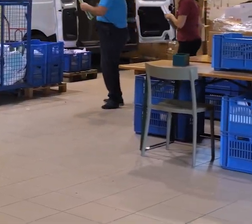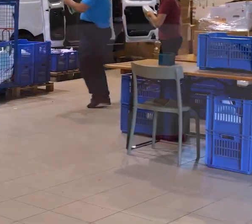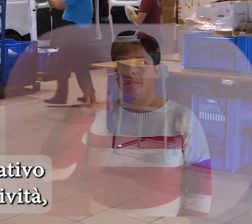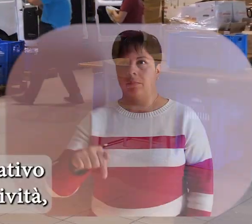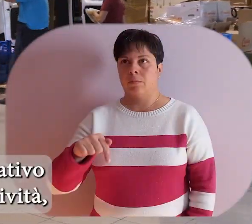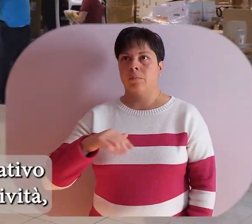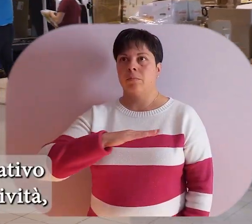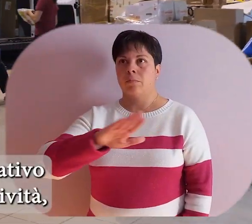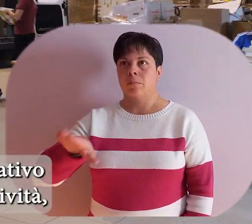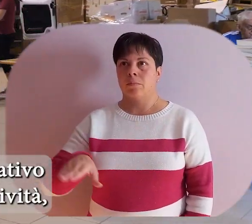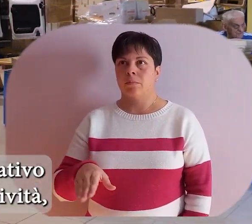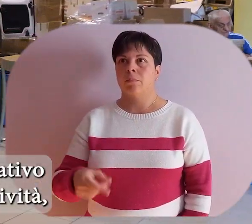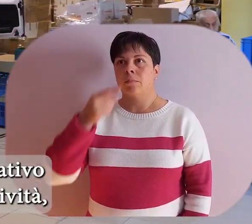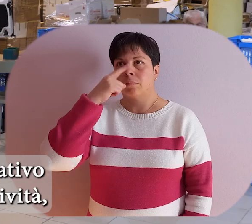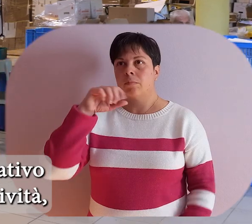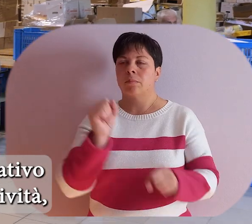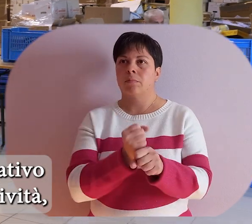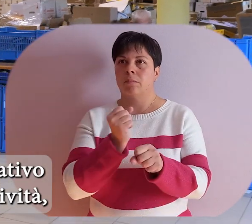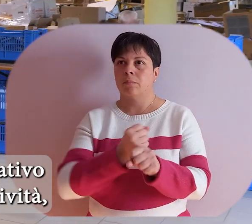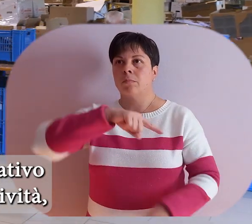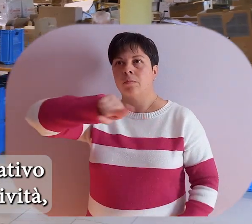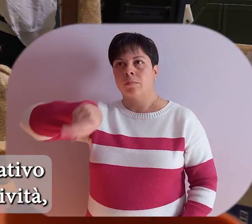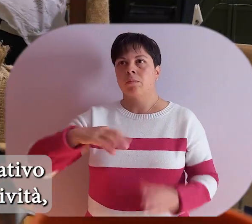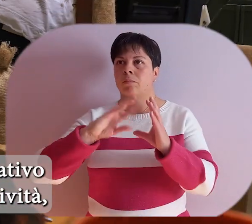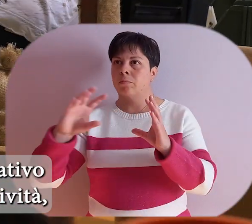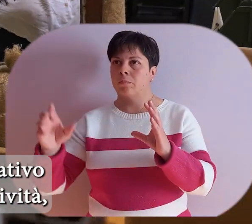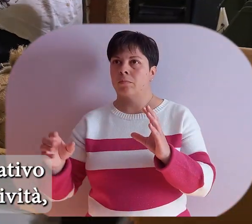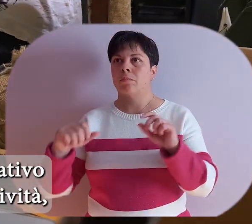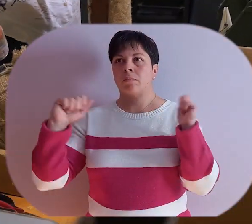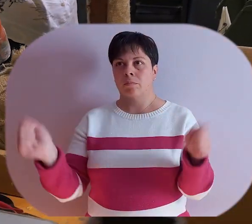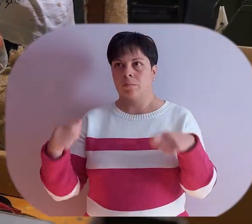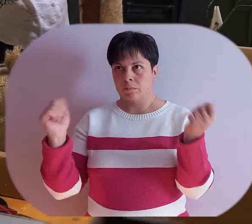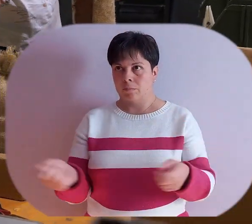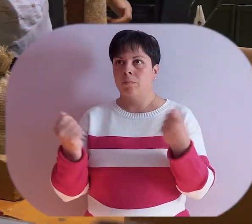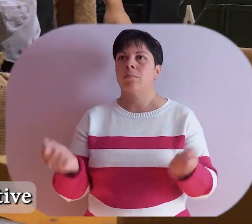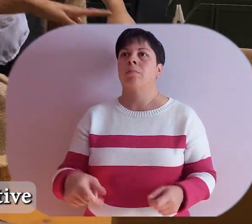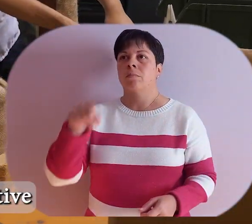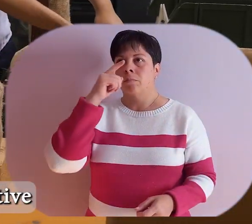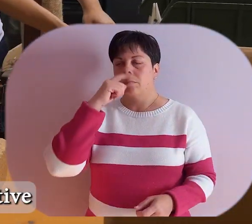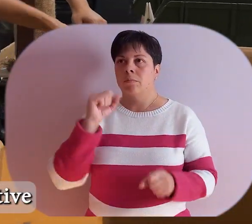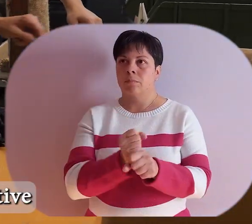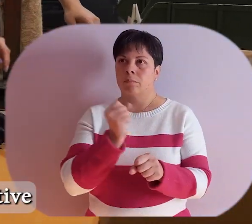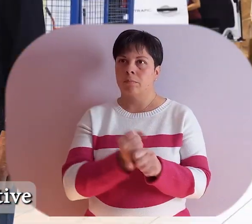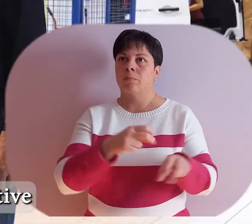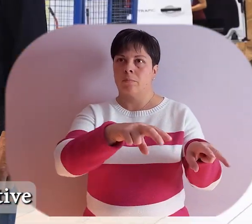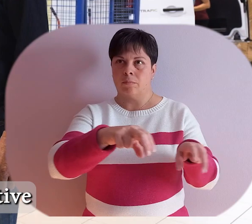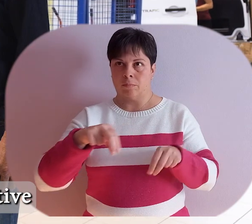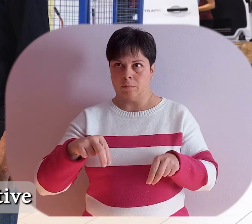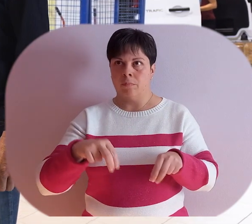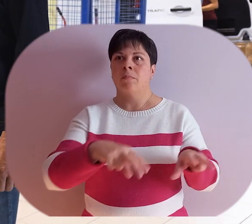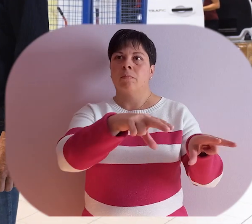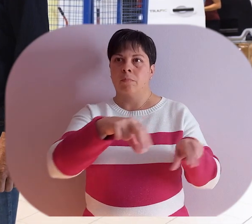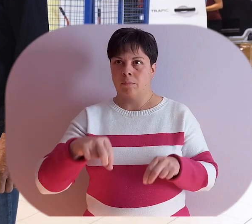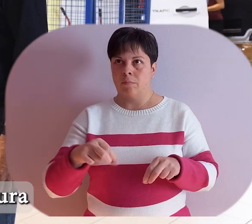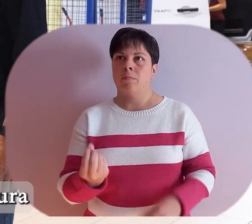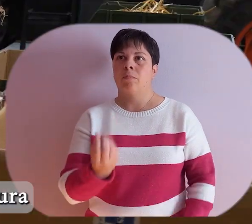Questo è uno spazio lavorativo dove svolgiamo diverse attività. Da questo lato svolgiamo attività lavorative